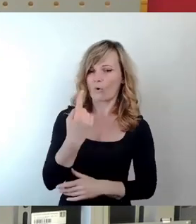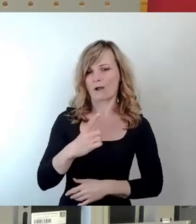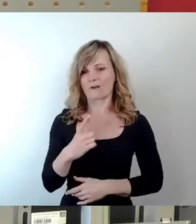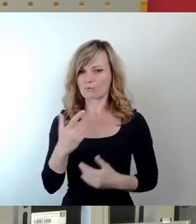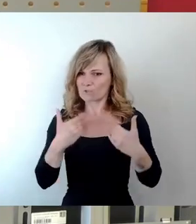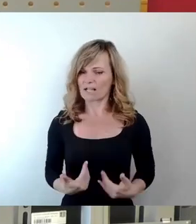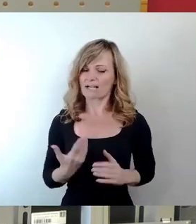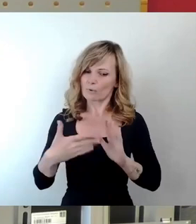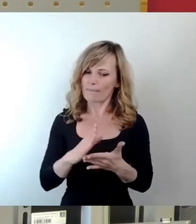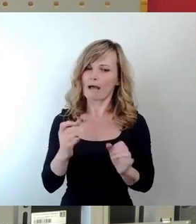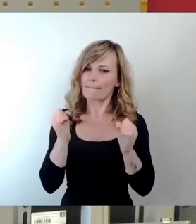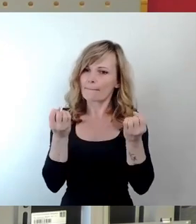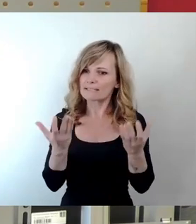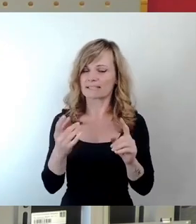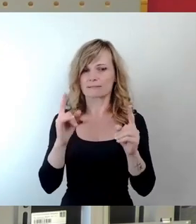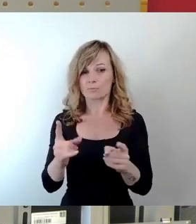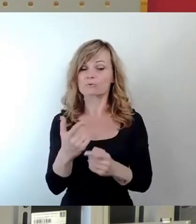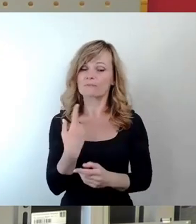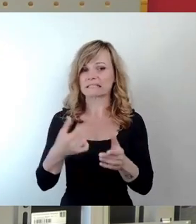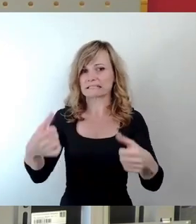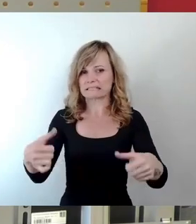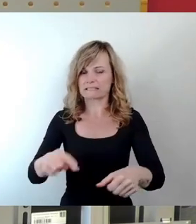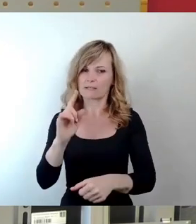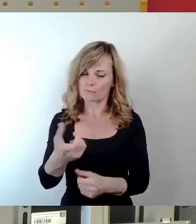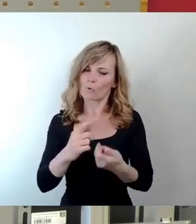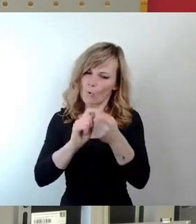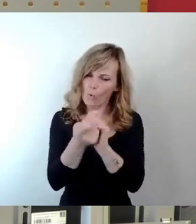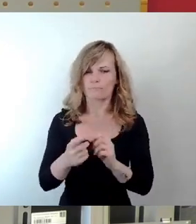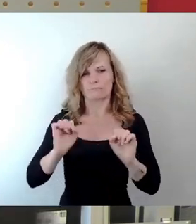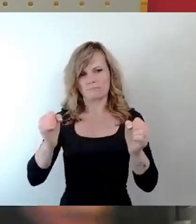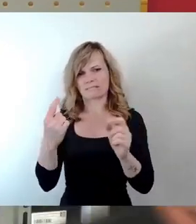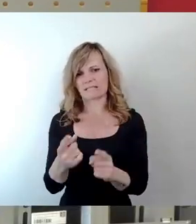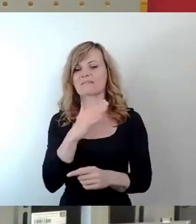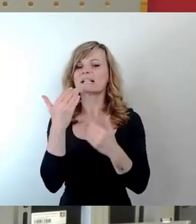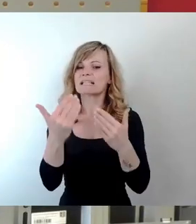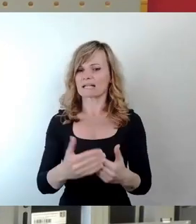weiterhin darauf drängen, dass hier tatsächlich ein bisschen mehr passiert. Vielen Dank.